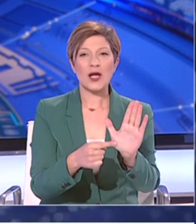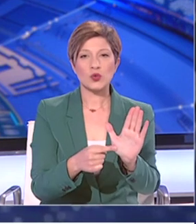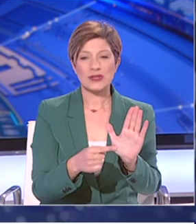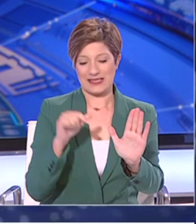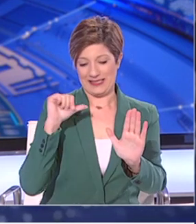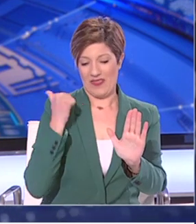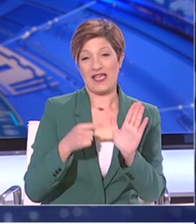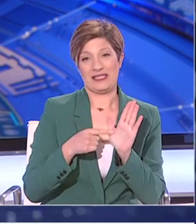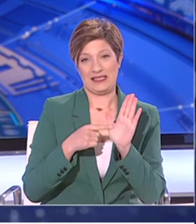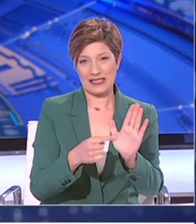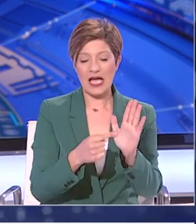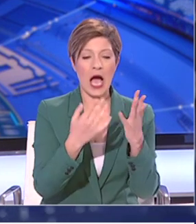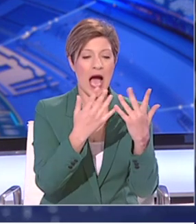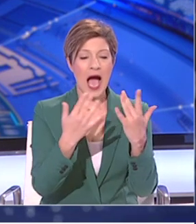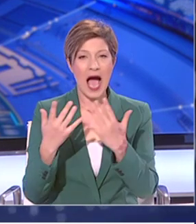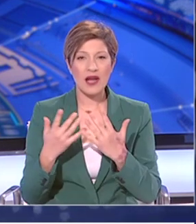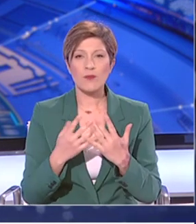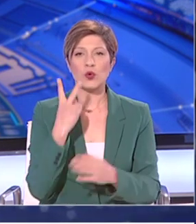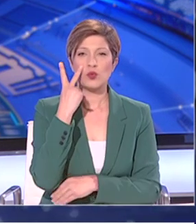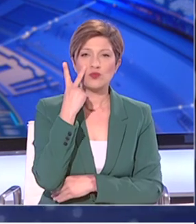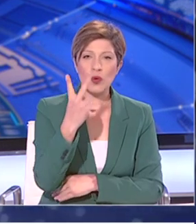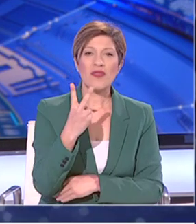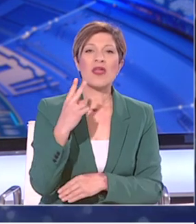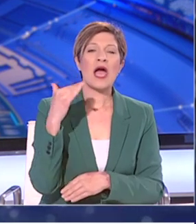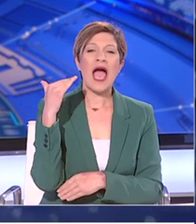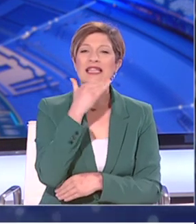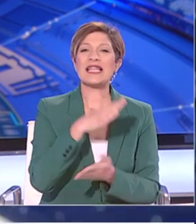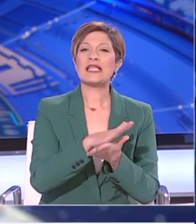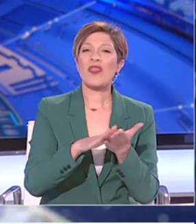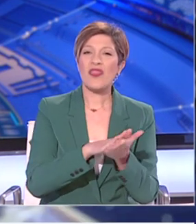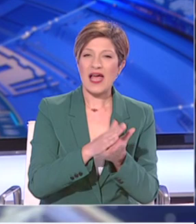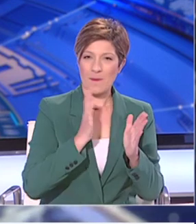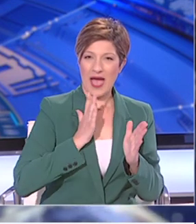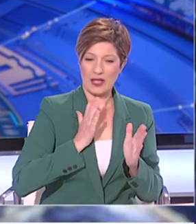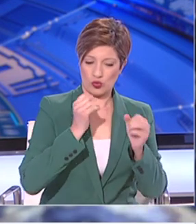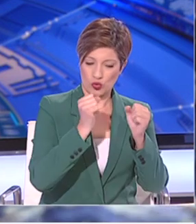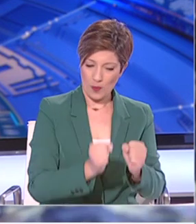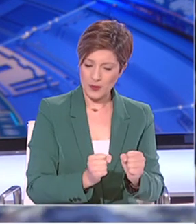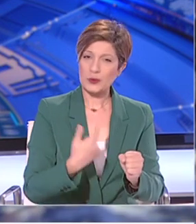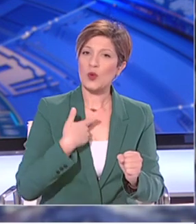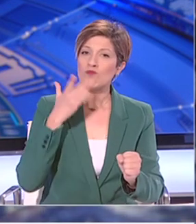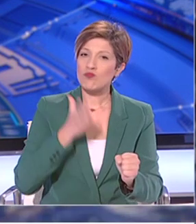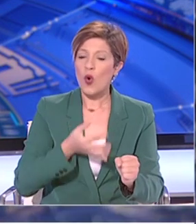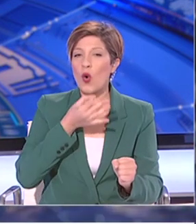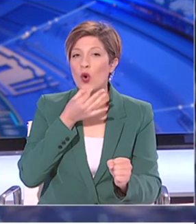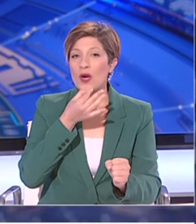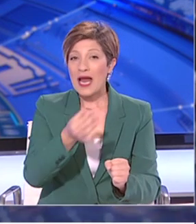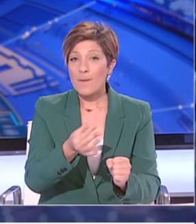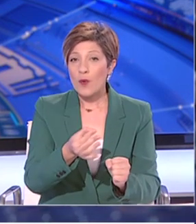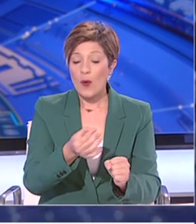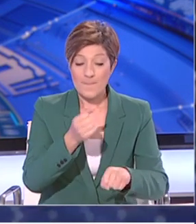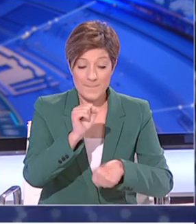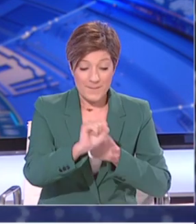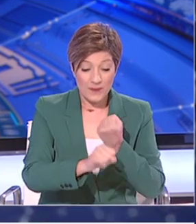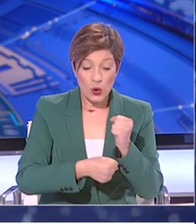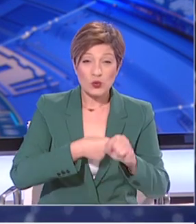σταθεροποίησης των αριθμών που παρατηρείτε στις μονάδες εντατικής θεραπείας, μπορώ να επισημάνω ότι η προσπάθεια